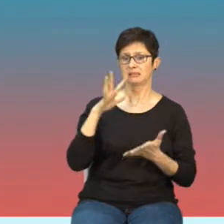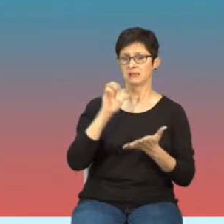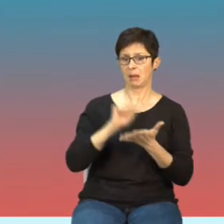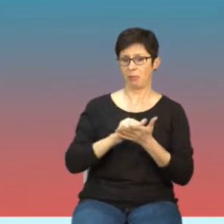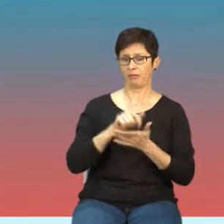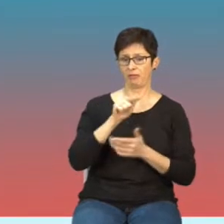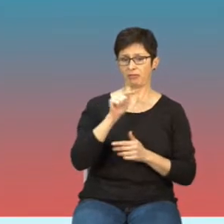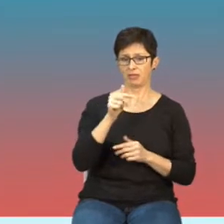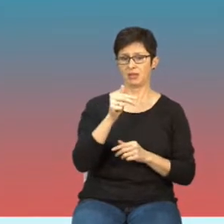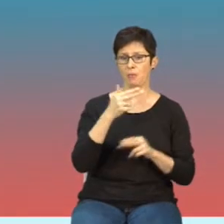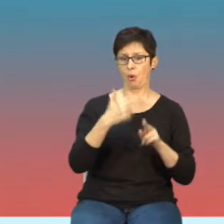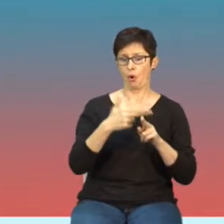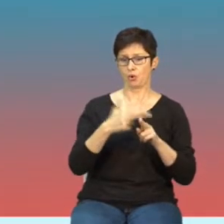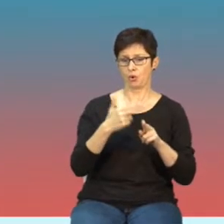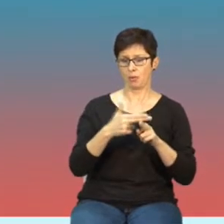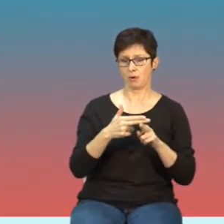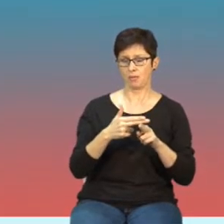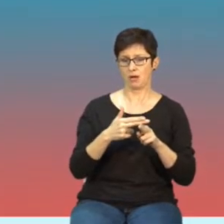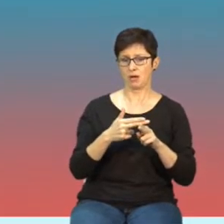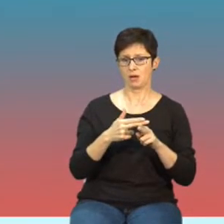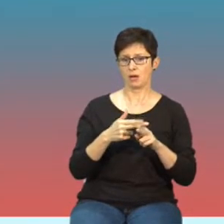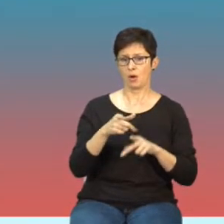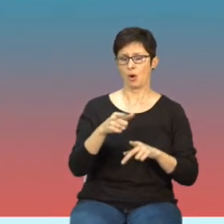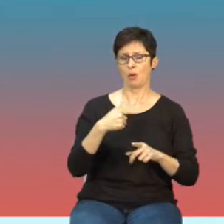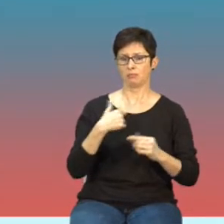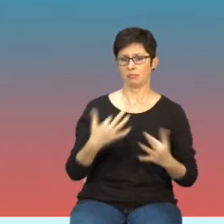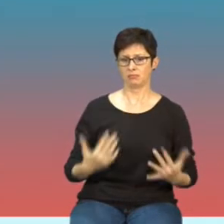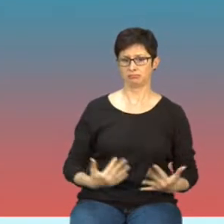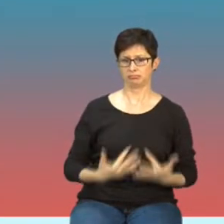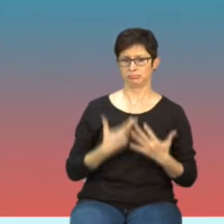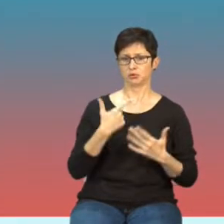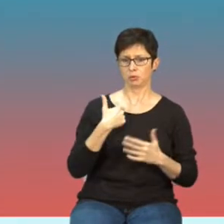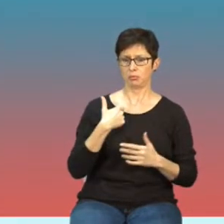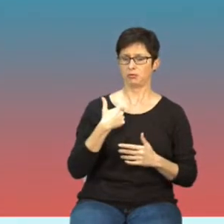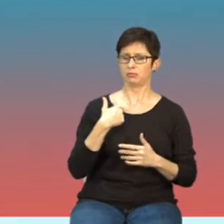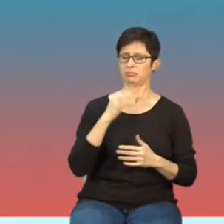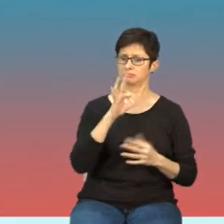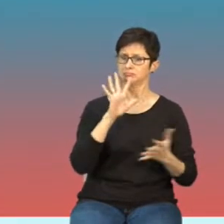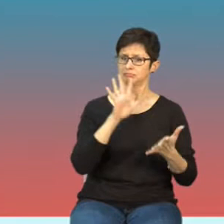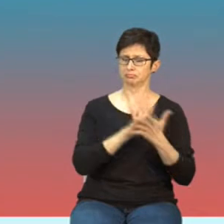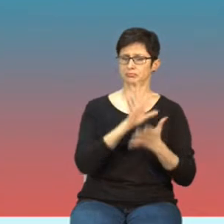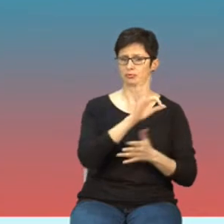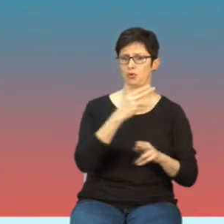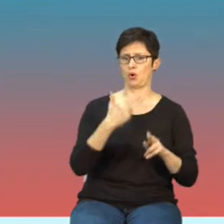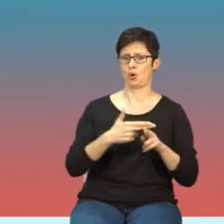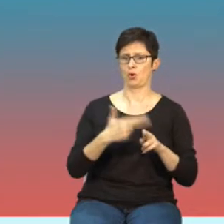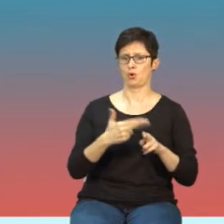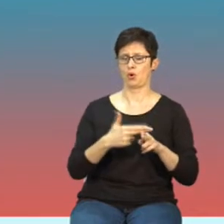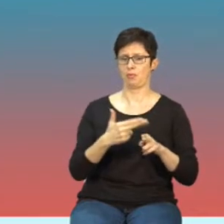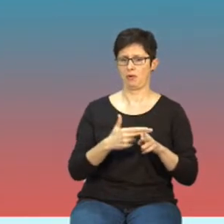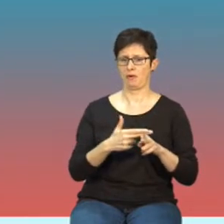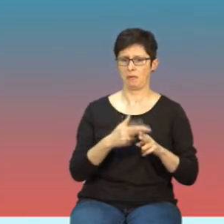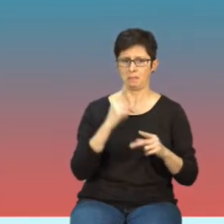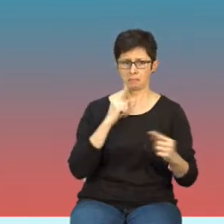zagadnieniem, charakterystyczne dla choroby mikrofalowej, bo on już mówił o chorobie mikrofalowej.